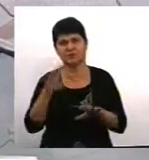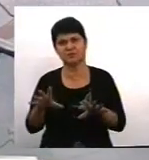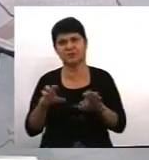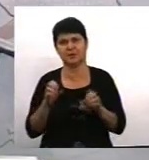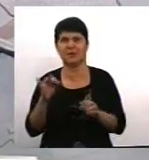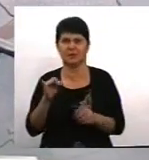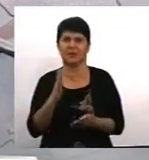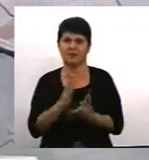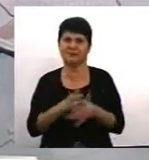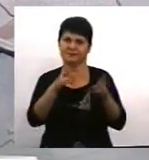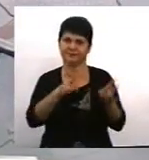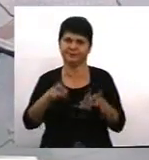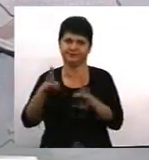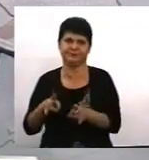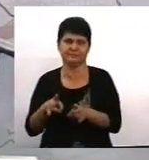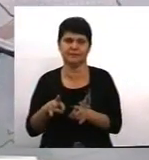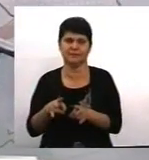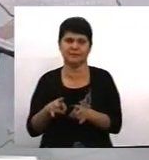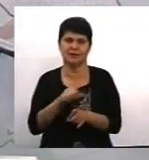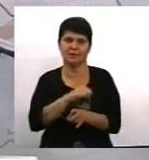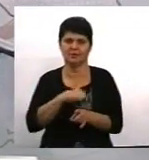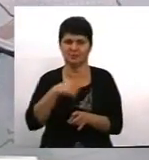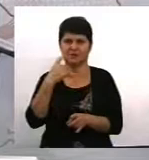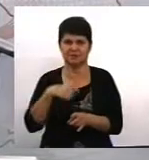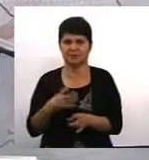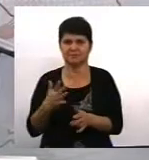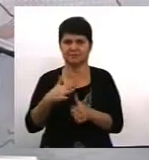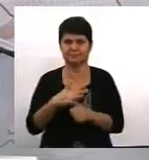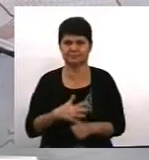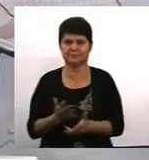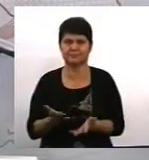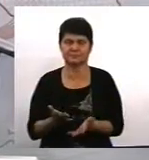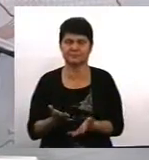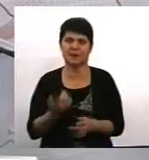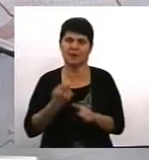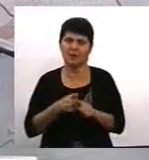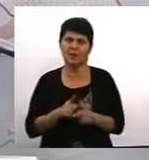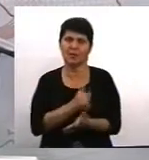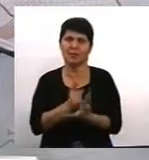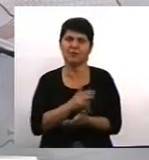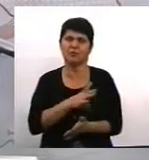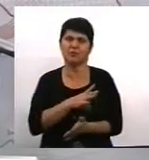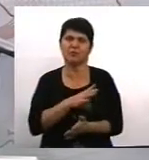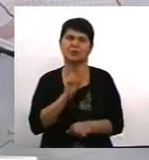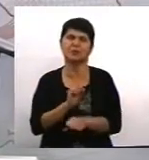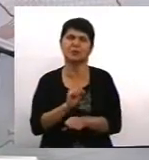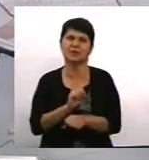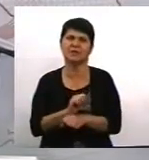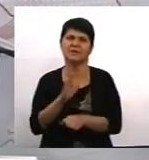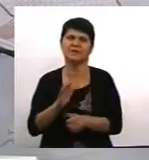скривдженими. Тобто тут більше легітимізації. Ми маємо це зупинити в соціумі, якщо ми не зупинимо.